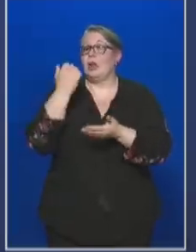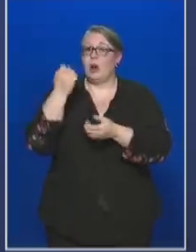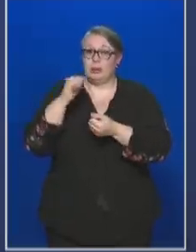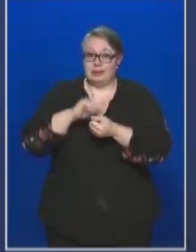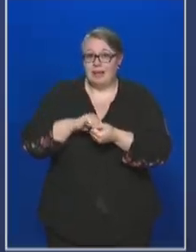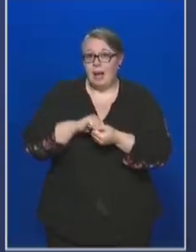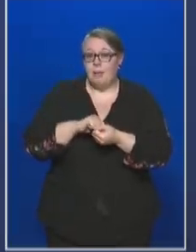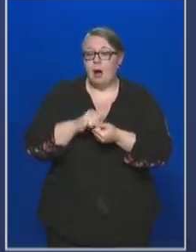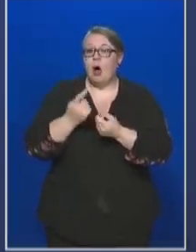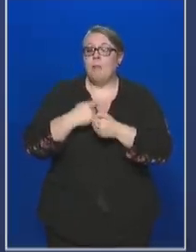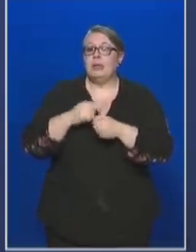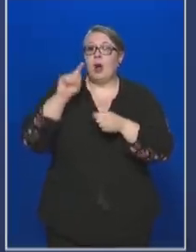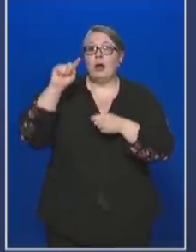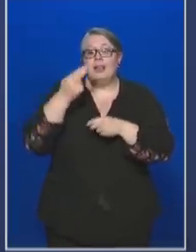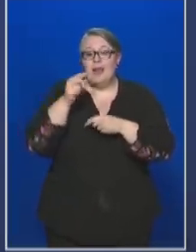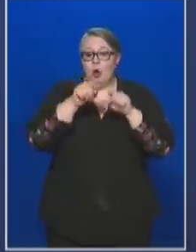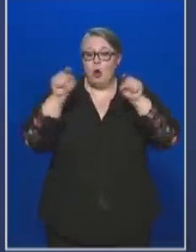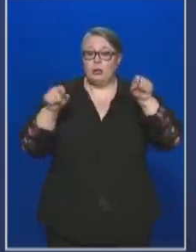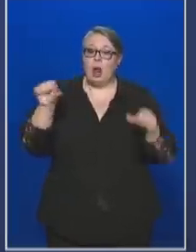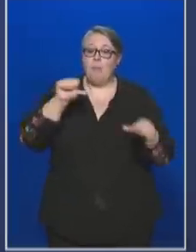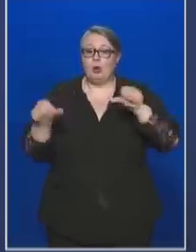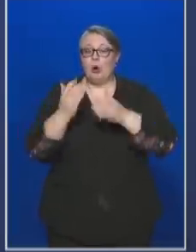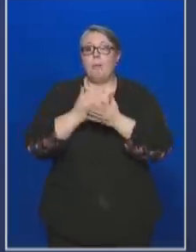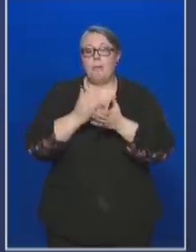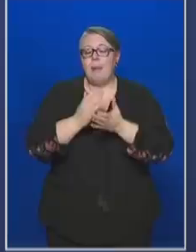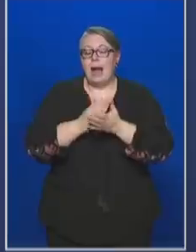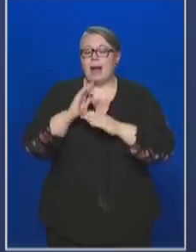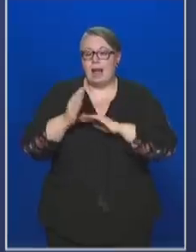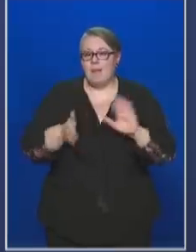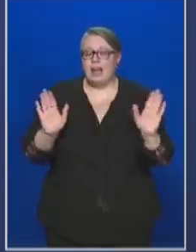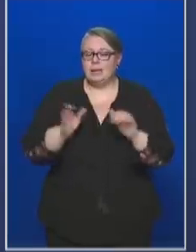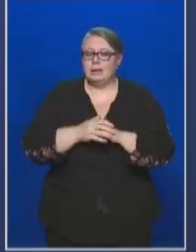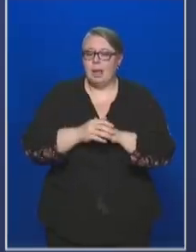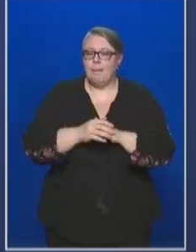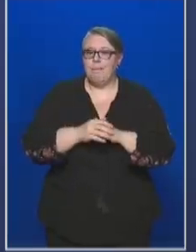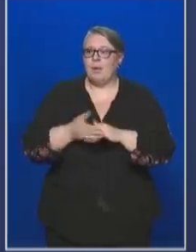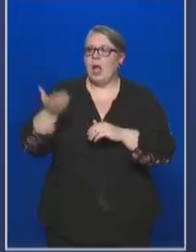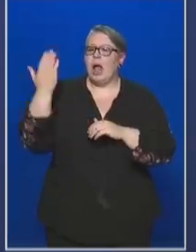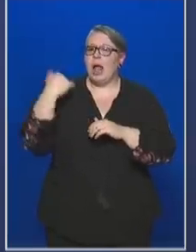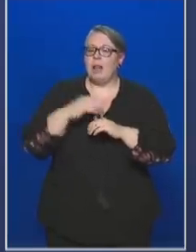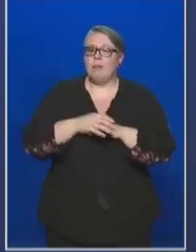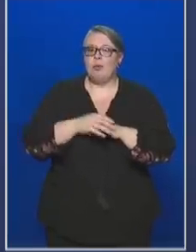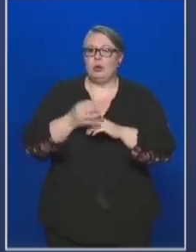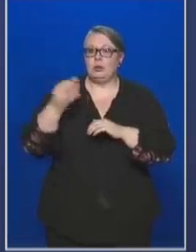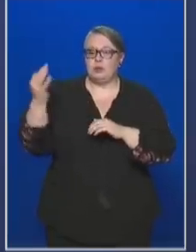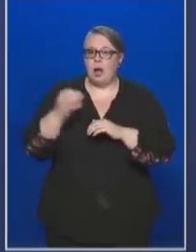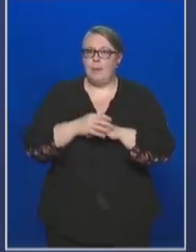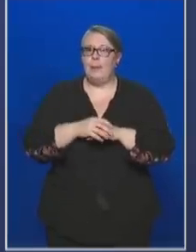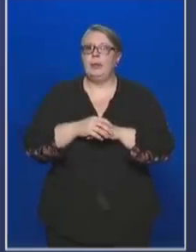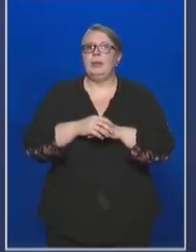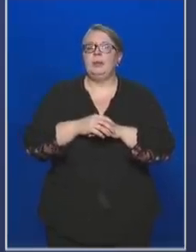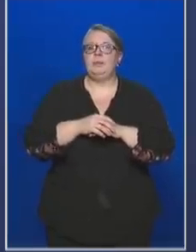amelyeket a kijelölt laboratóriumok végeztek. Az elmúlt napon